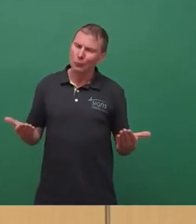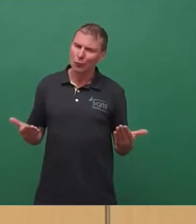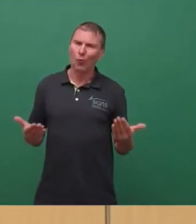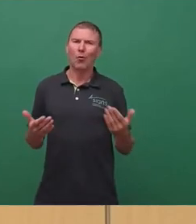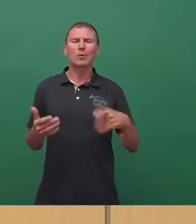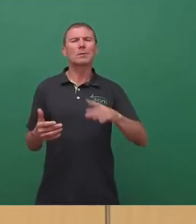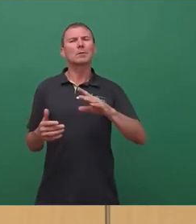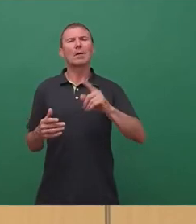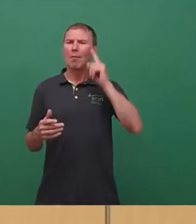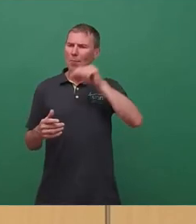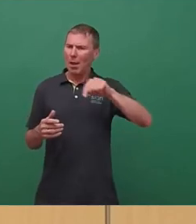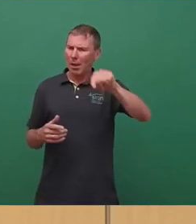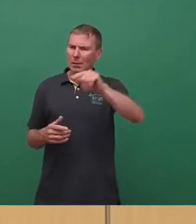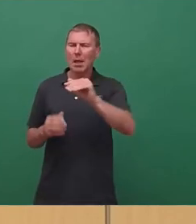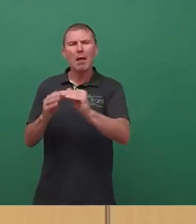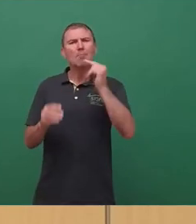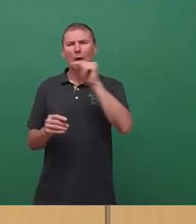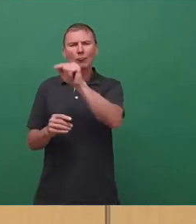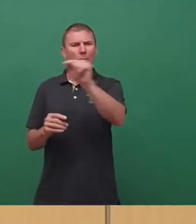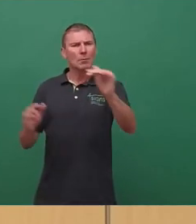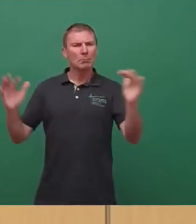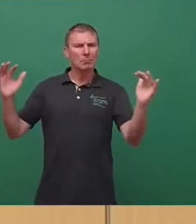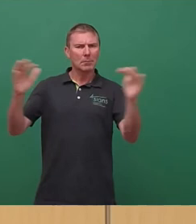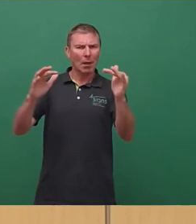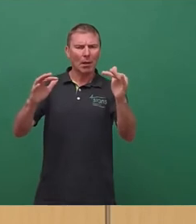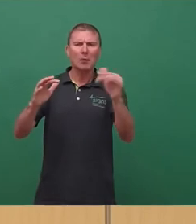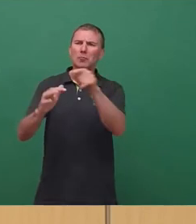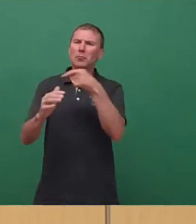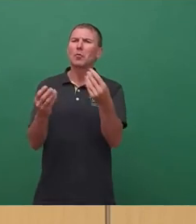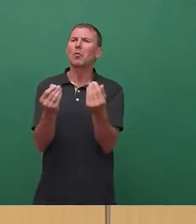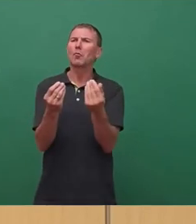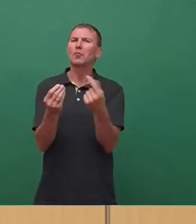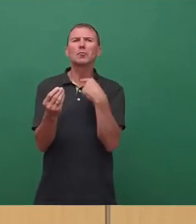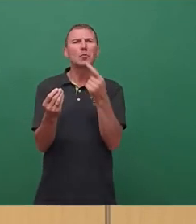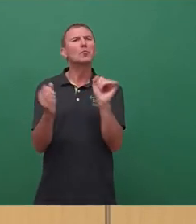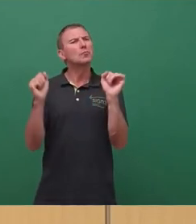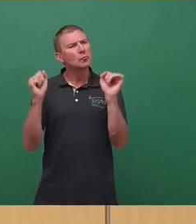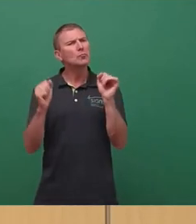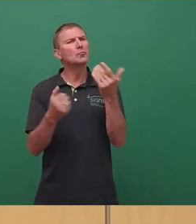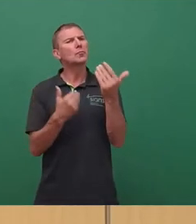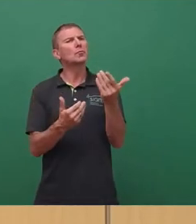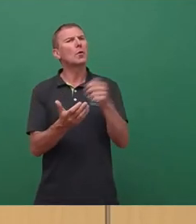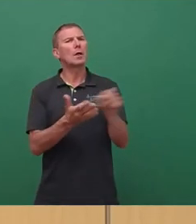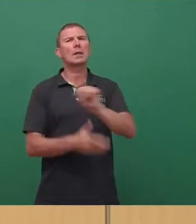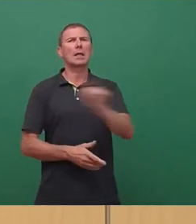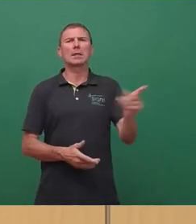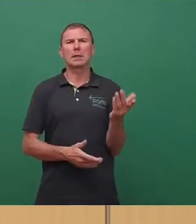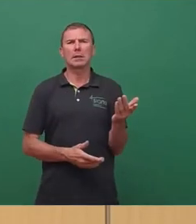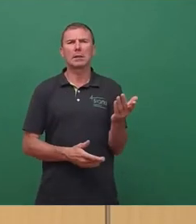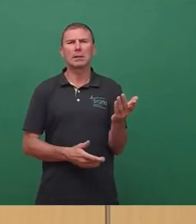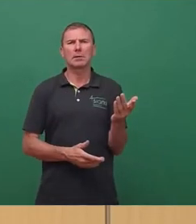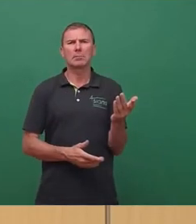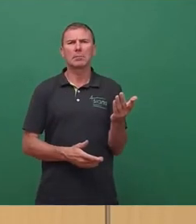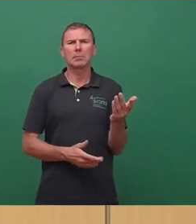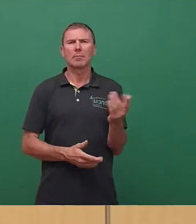eine Mehrheit fand, die ihrerseits befand, dass es so nicht ginge. Selbst ein